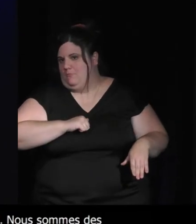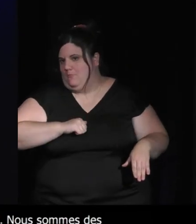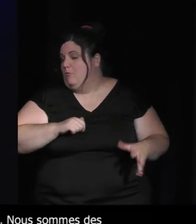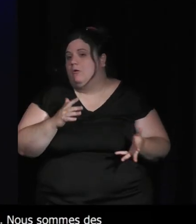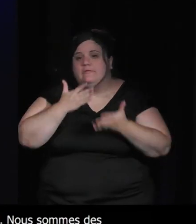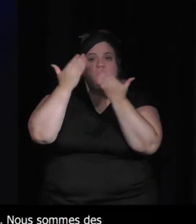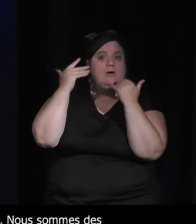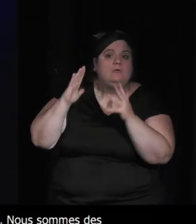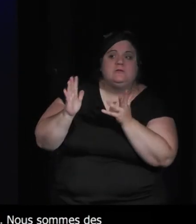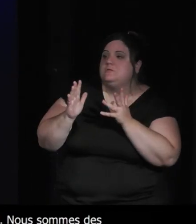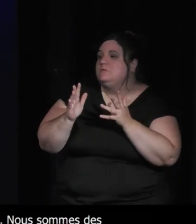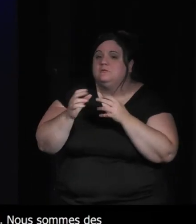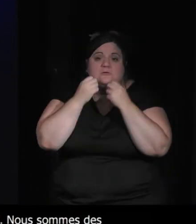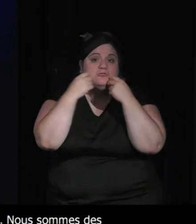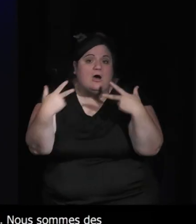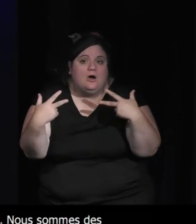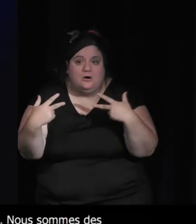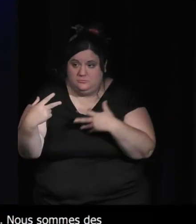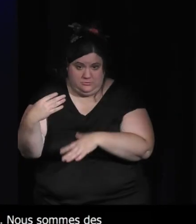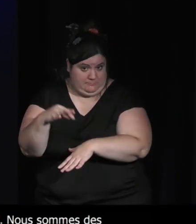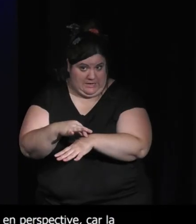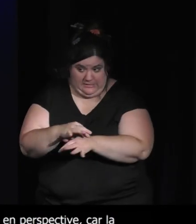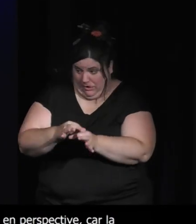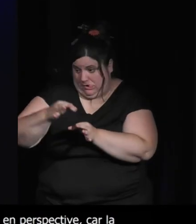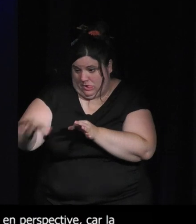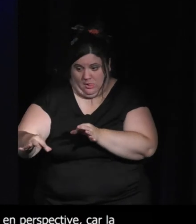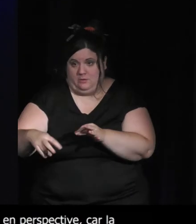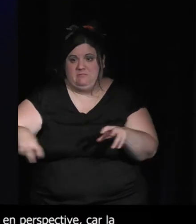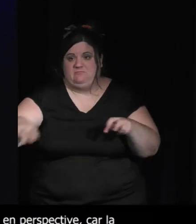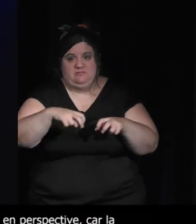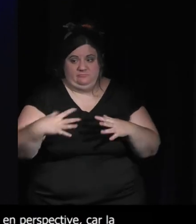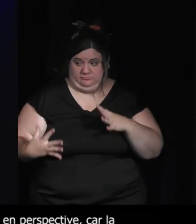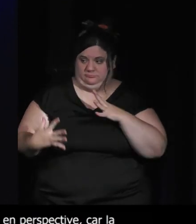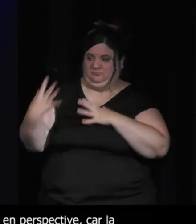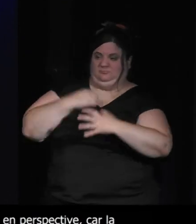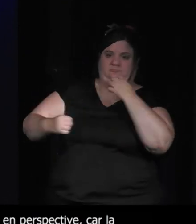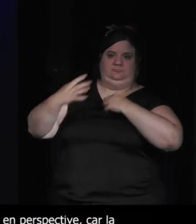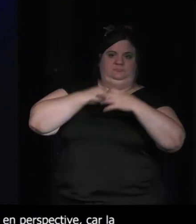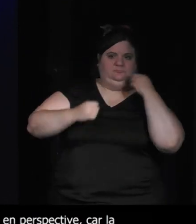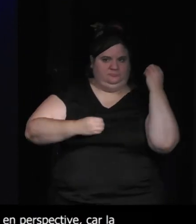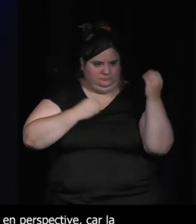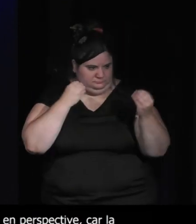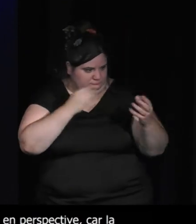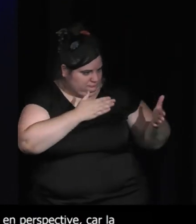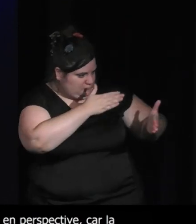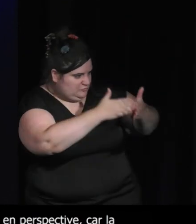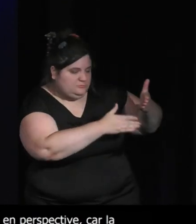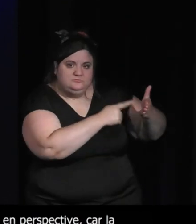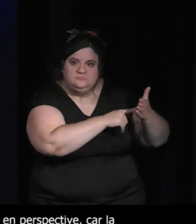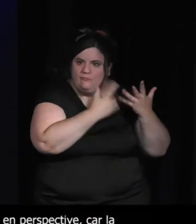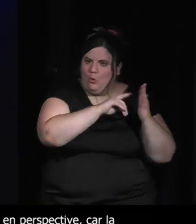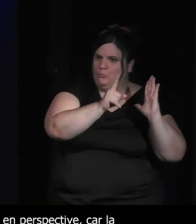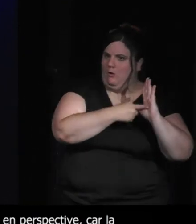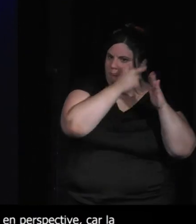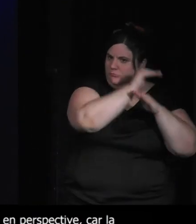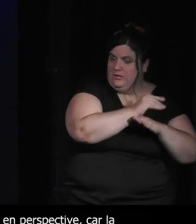devenus fous par un nouveau virus ou de robots qui réclameront des droits pour les animaux qu'ils jugeront peut-être plus proches de ce que la vie devrait être que nous